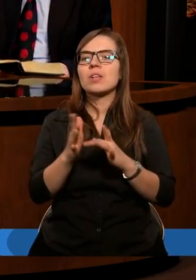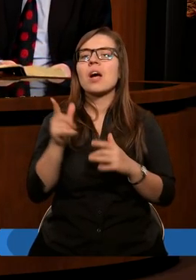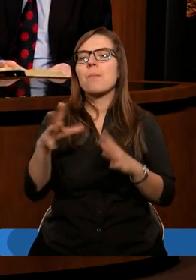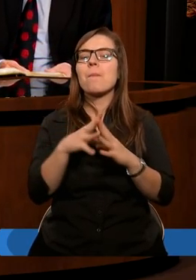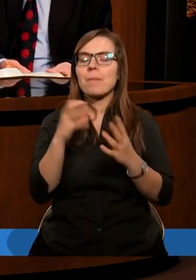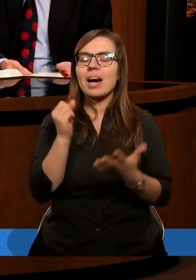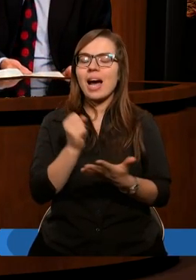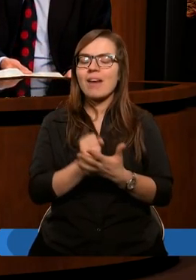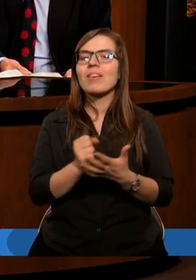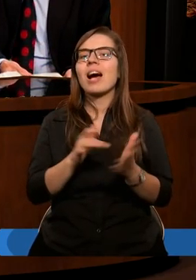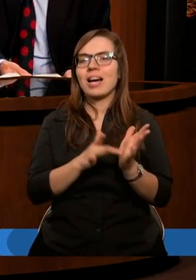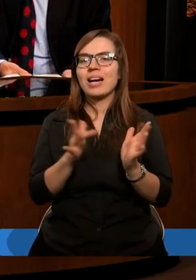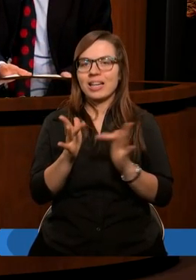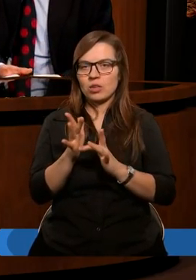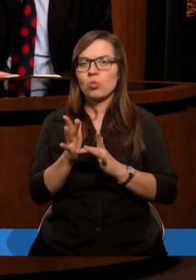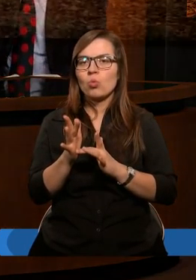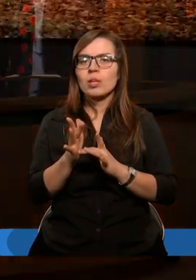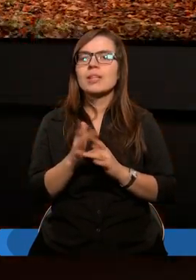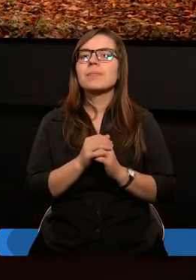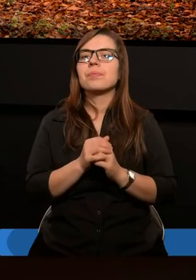zakonu, czyli prawa jest Chrystus,